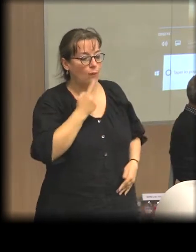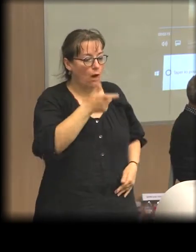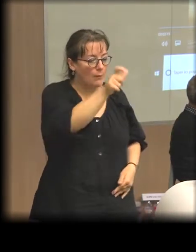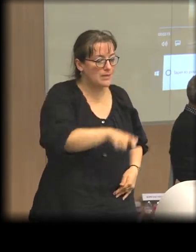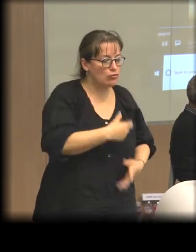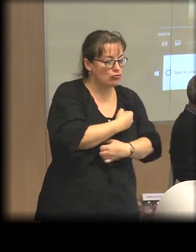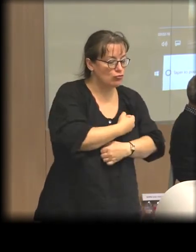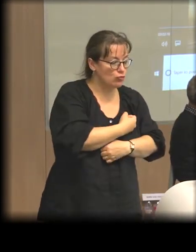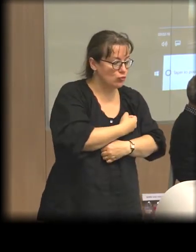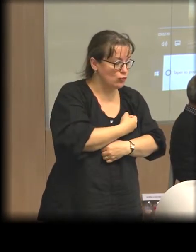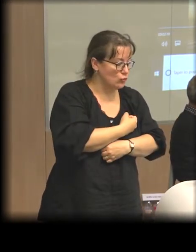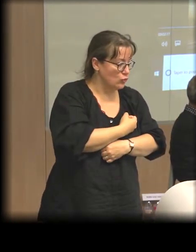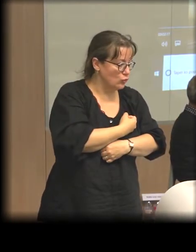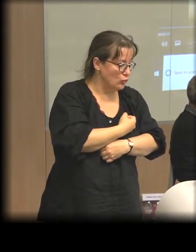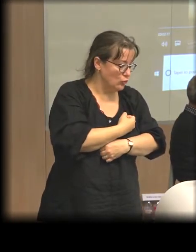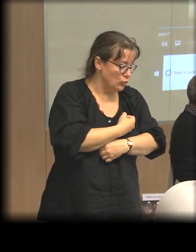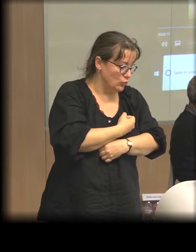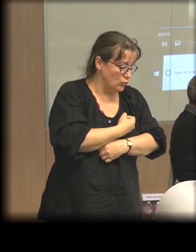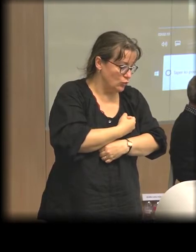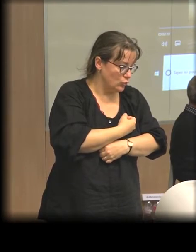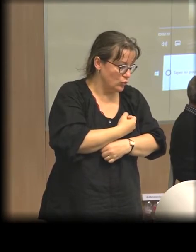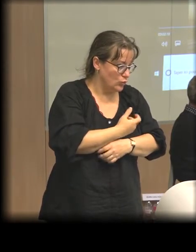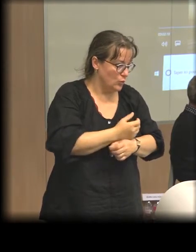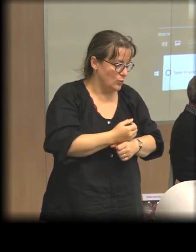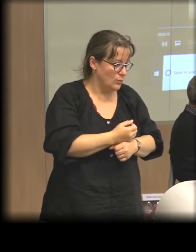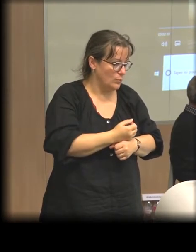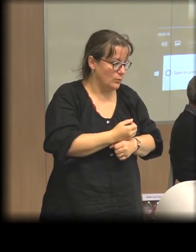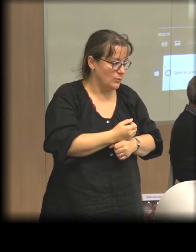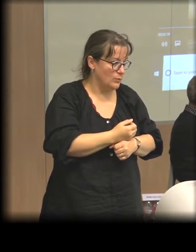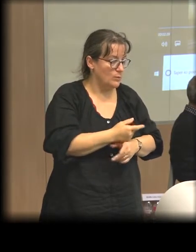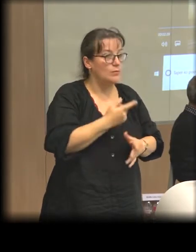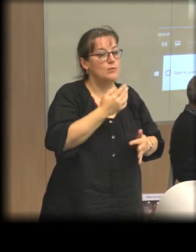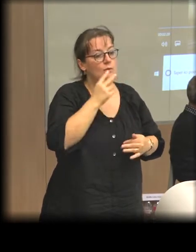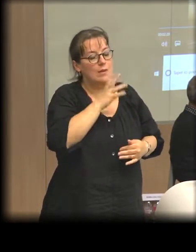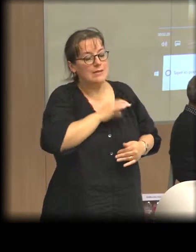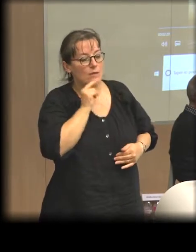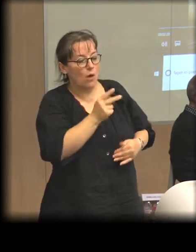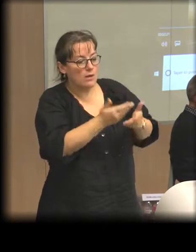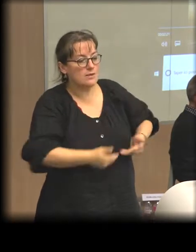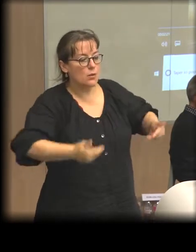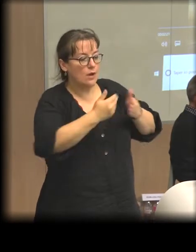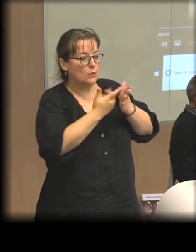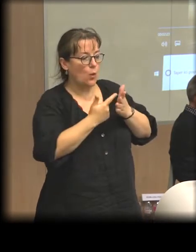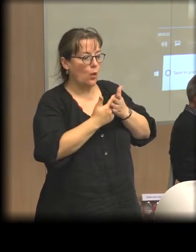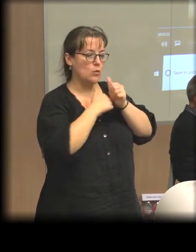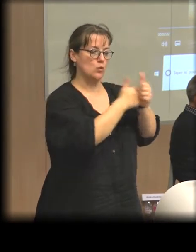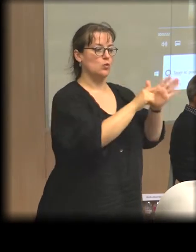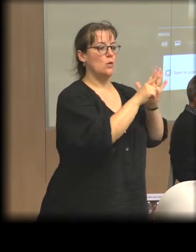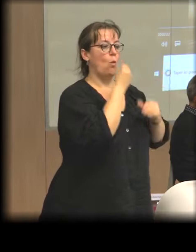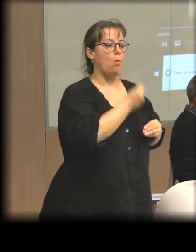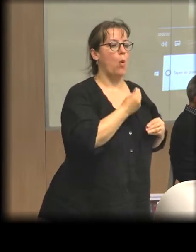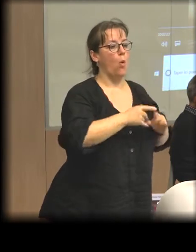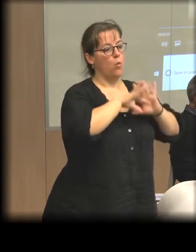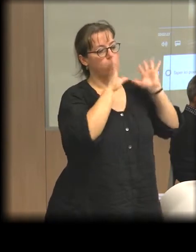le plan de la légalité, de remettre dans des expériences qui peuvent être des